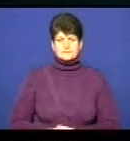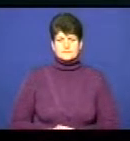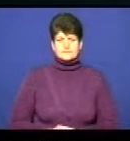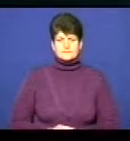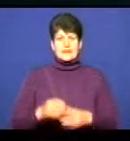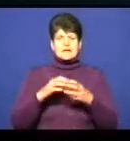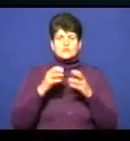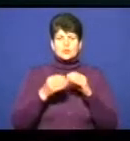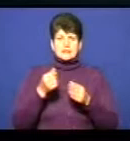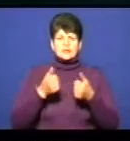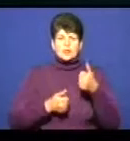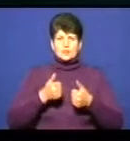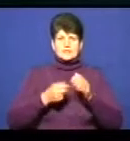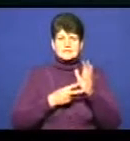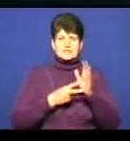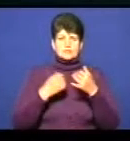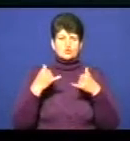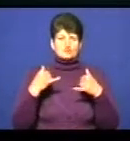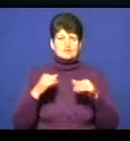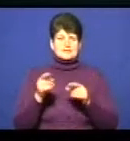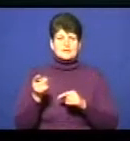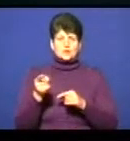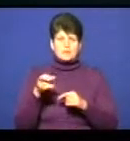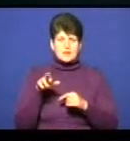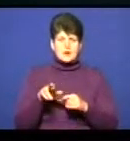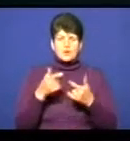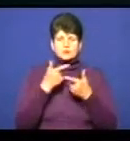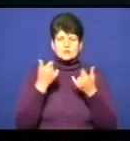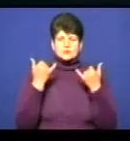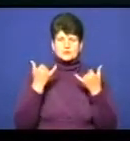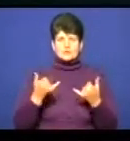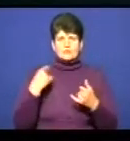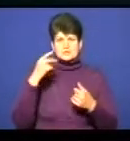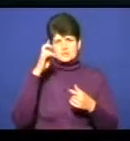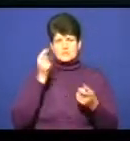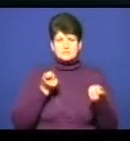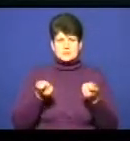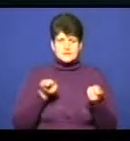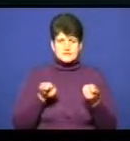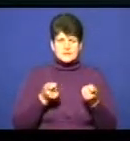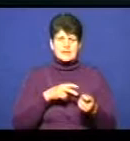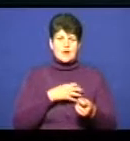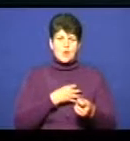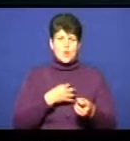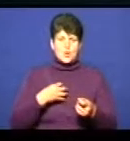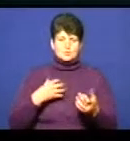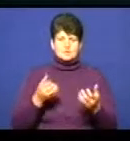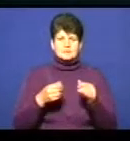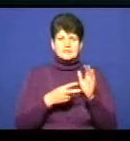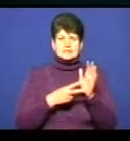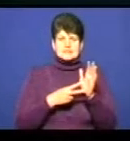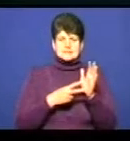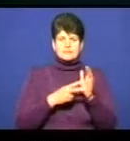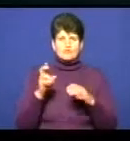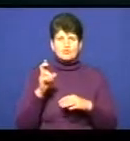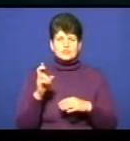Результати конкурсу «Сім чудес Тернопілля» оголосили сьогодні в обласній держадміністрації. Нагороди отримали сім номінантів з